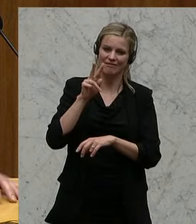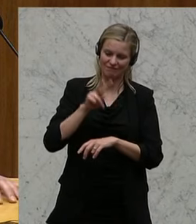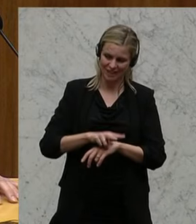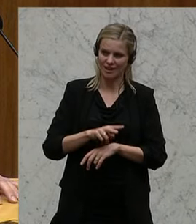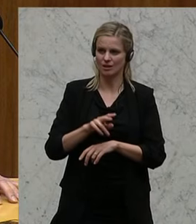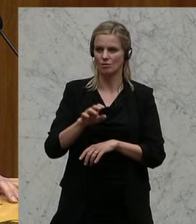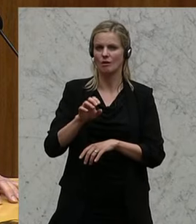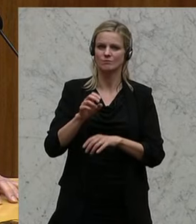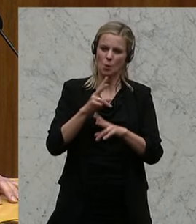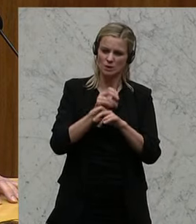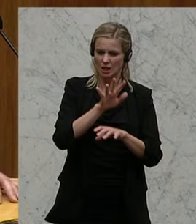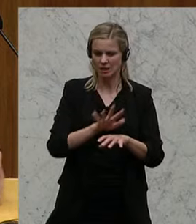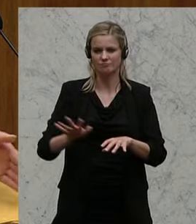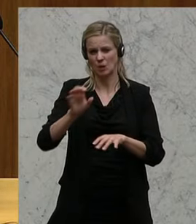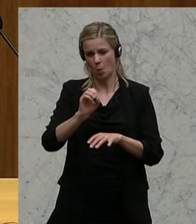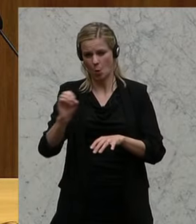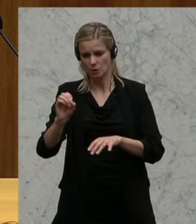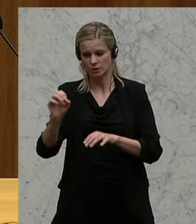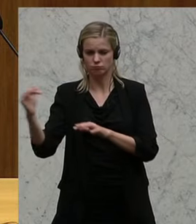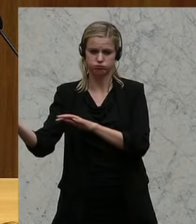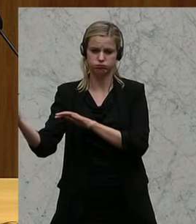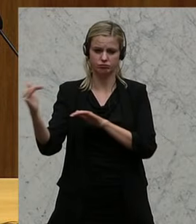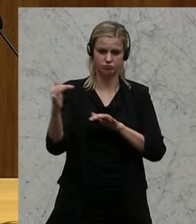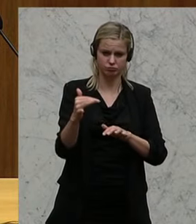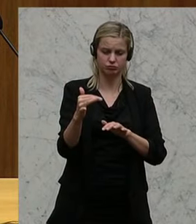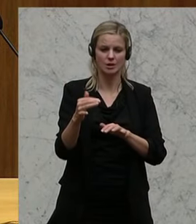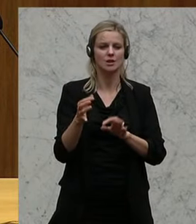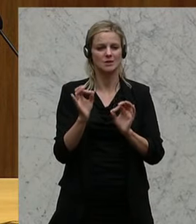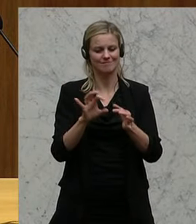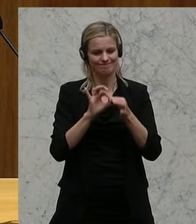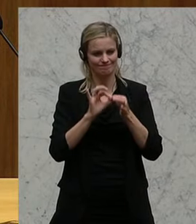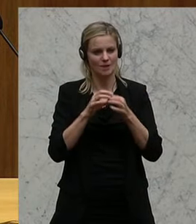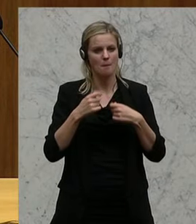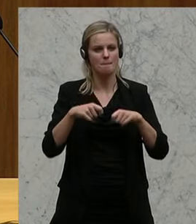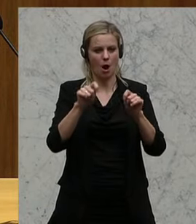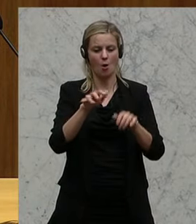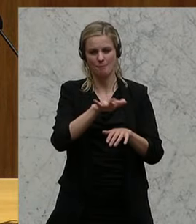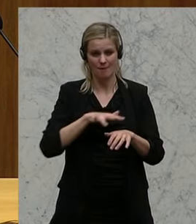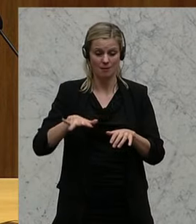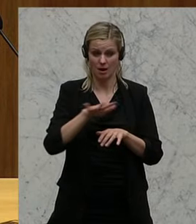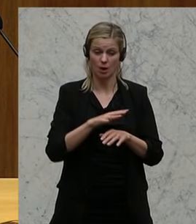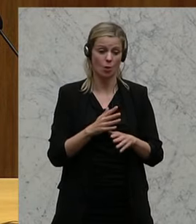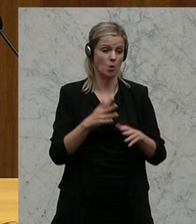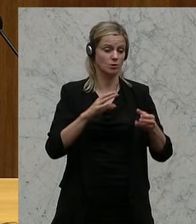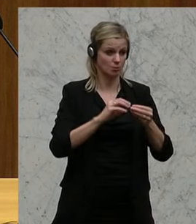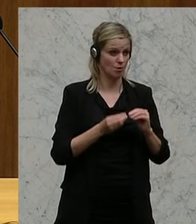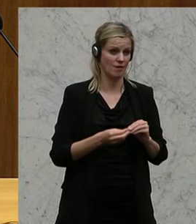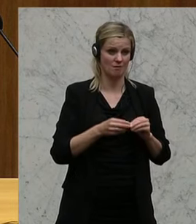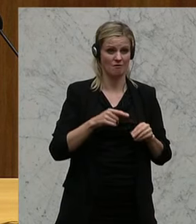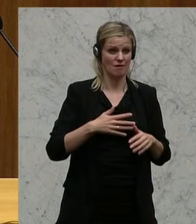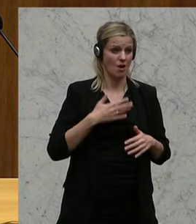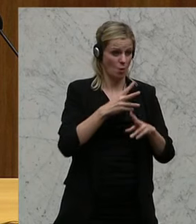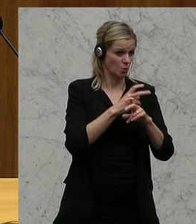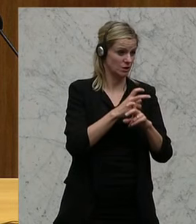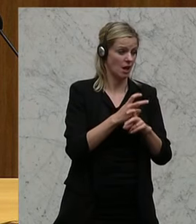Ostregion Österreichs gespült hat, vor allem im Baubereich. Das ist ein ganz großes Problem für heimische Bauunternehmen, weil hier